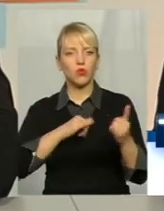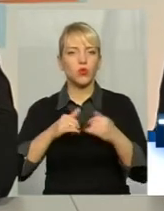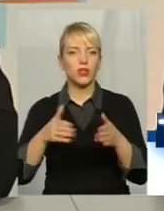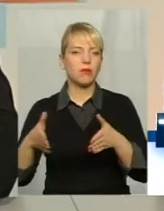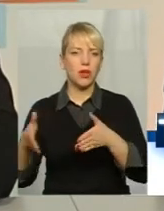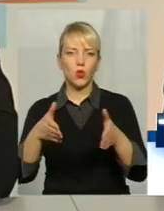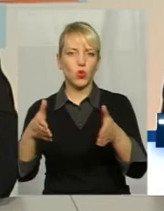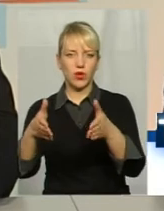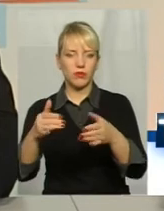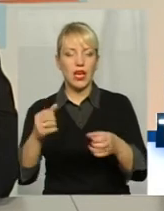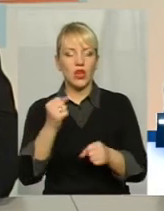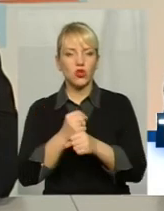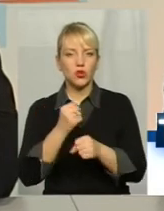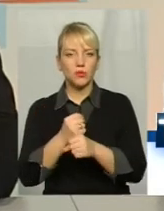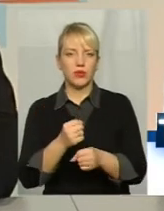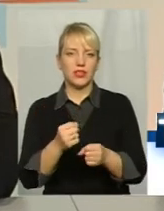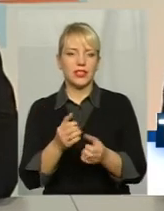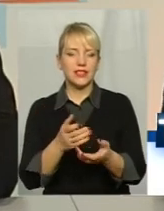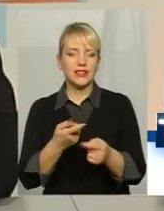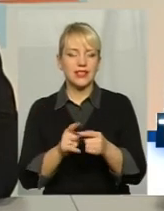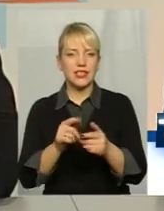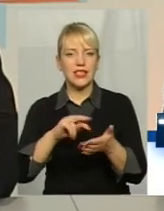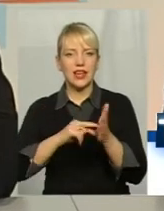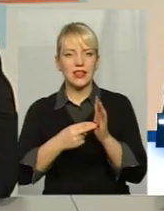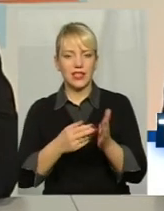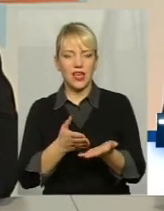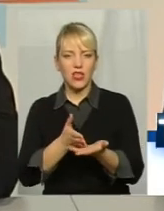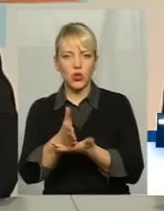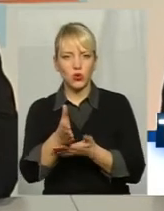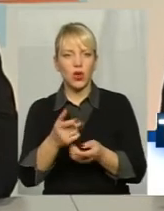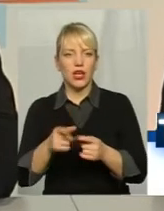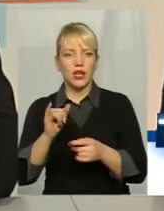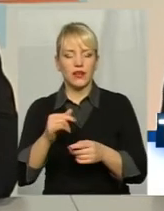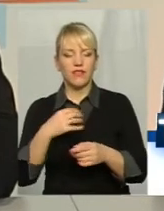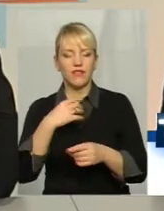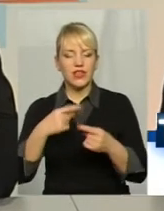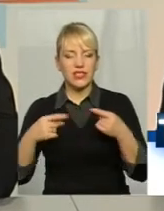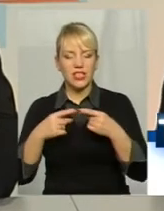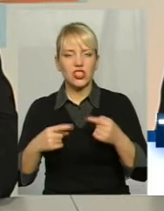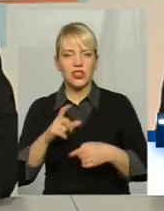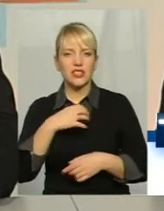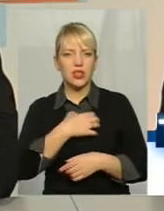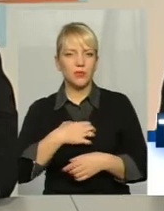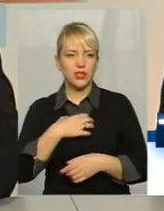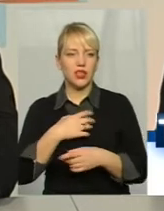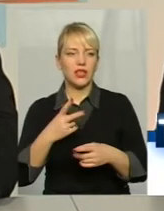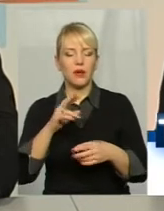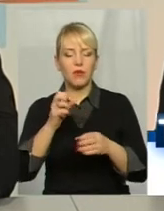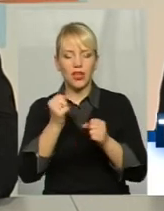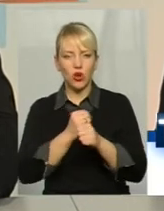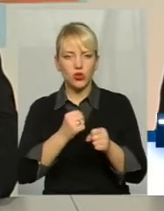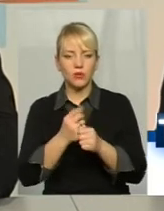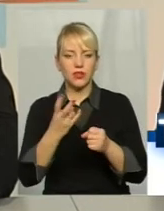І розробити цей напрямок руху, розробити цю стратегію, визначити пріоритети Але при розробці, будь-якому випадку, залучити громадськість, бізнес і всі